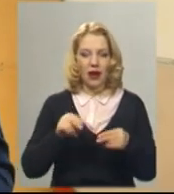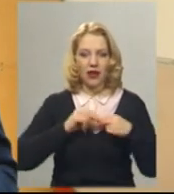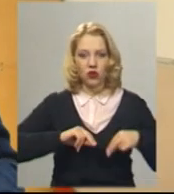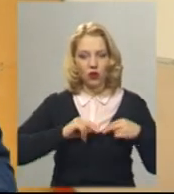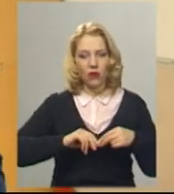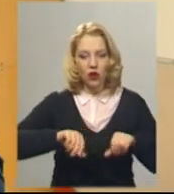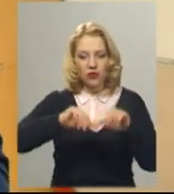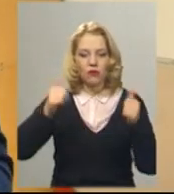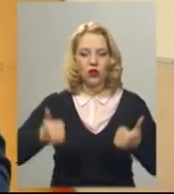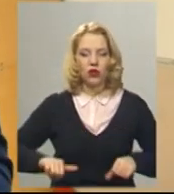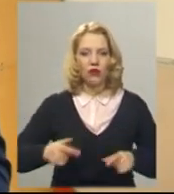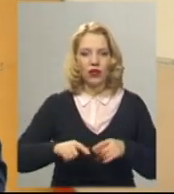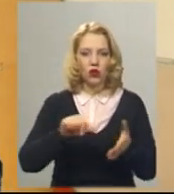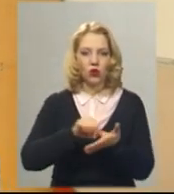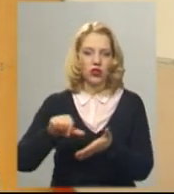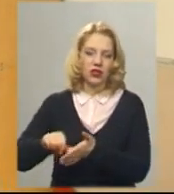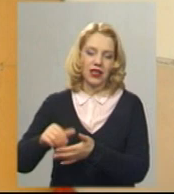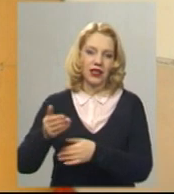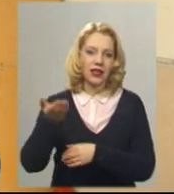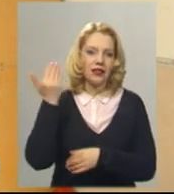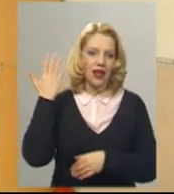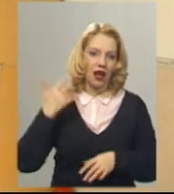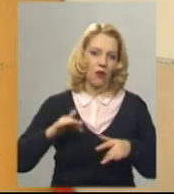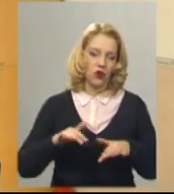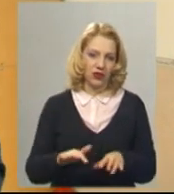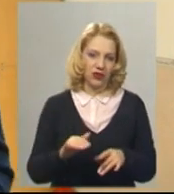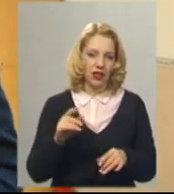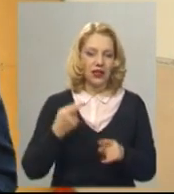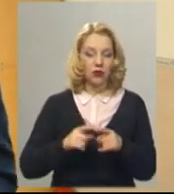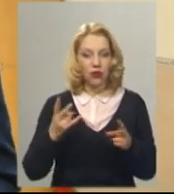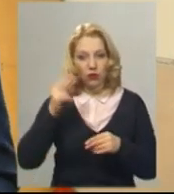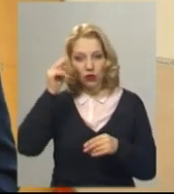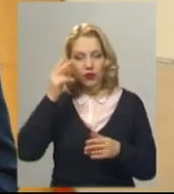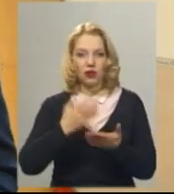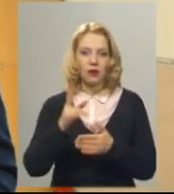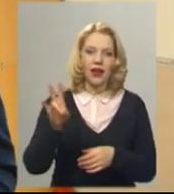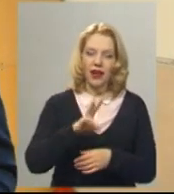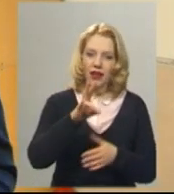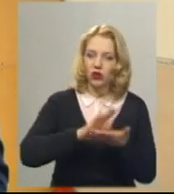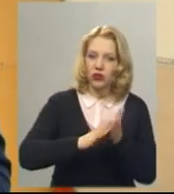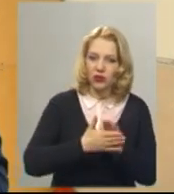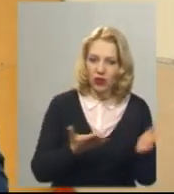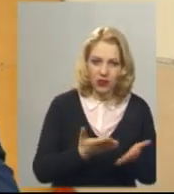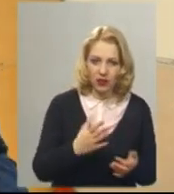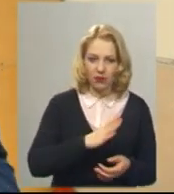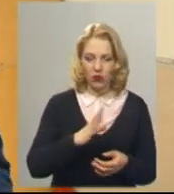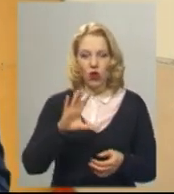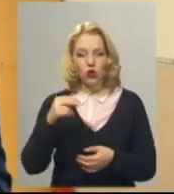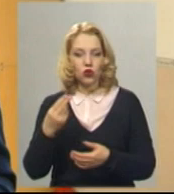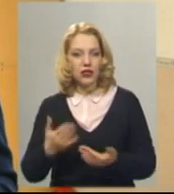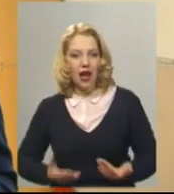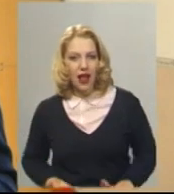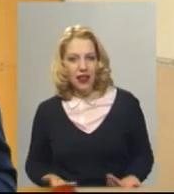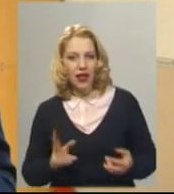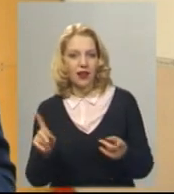учасника тих подій. Це потрібно вивчити ситуацію релігійну, ситуацію соціальну, тобто, як ви бачили сьогодні, як